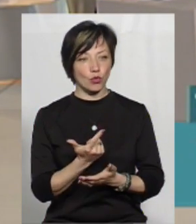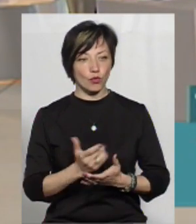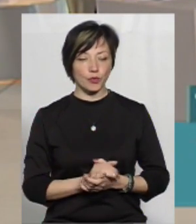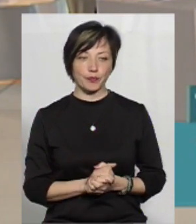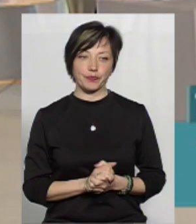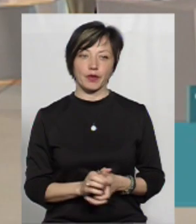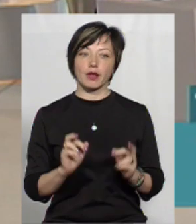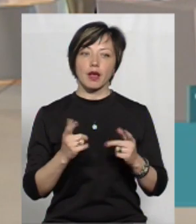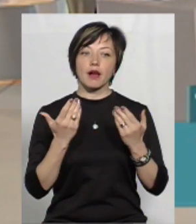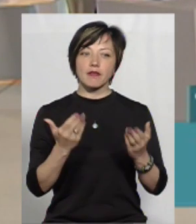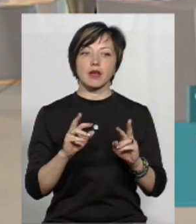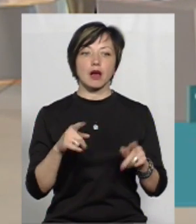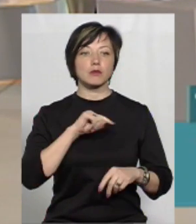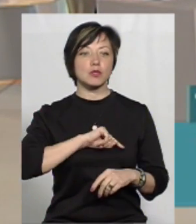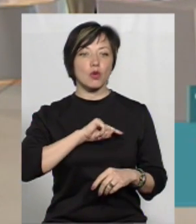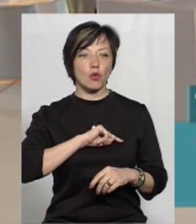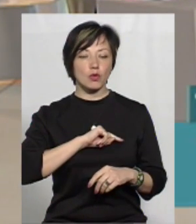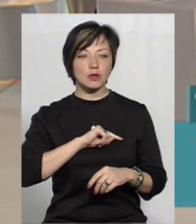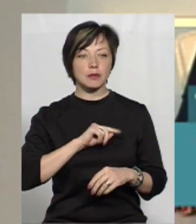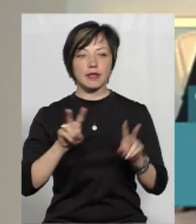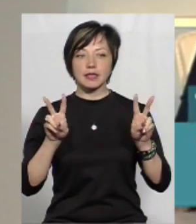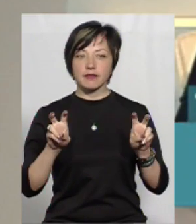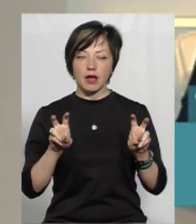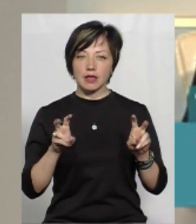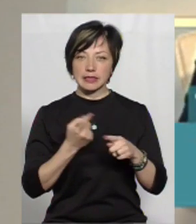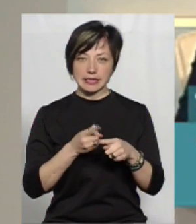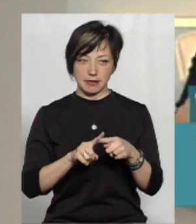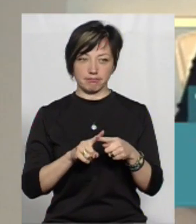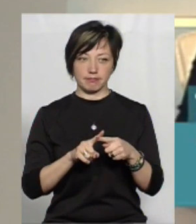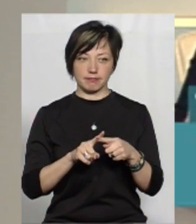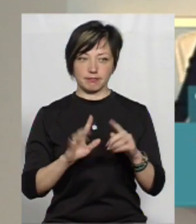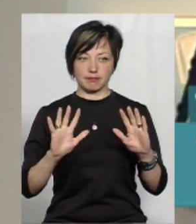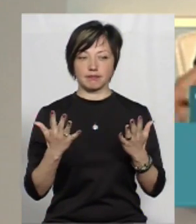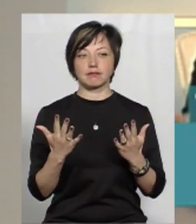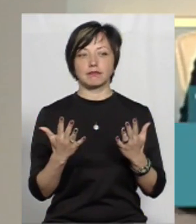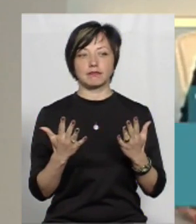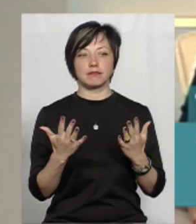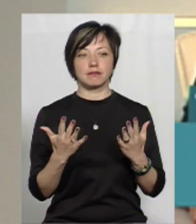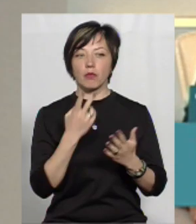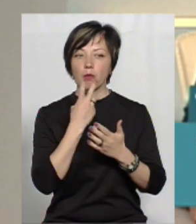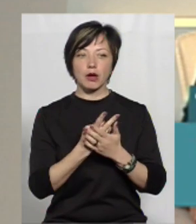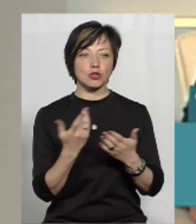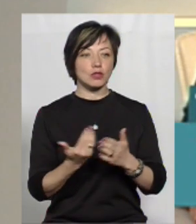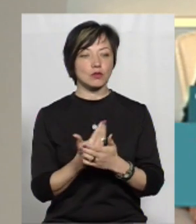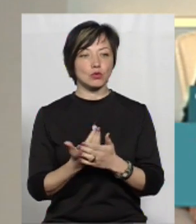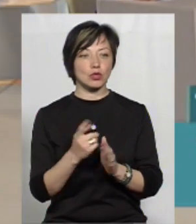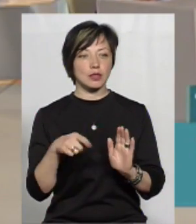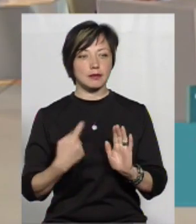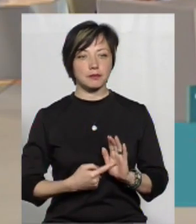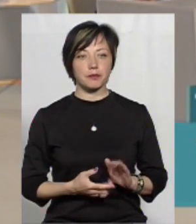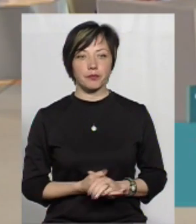Вітаю вас. Роман Попелюшко, психолог, називали б явища, яке ми побачили у сюжеті.